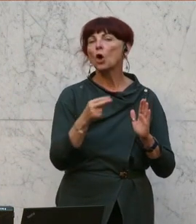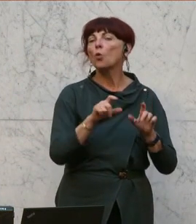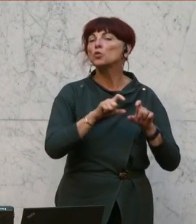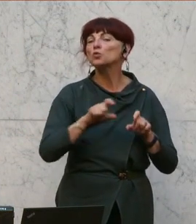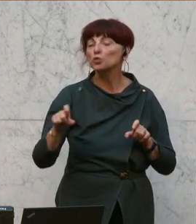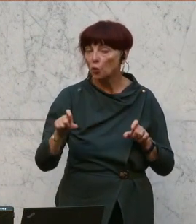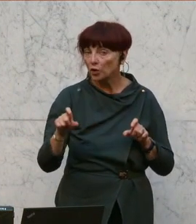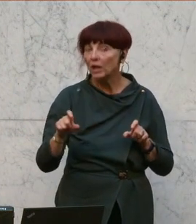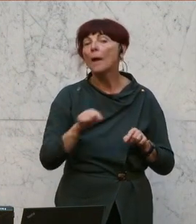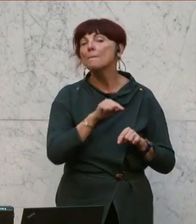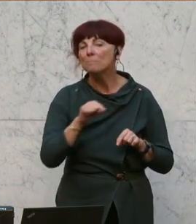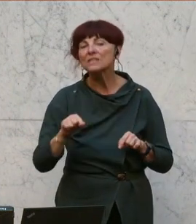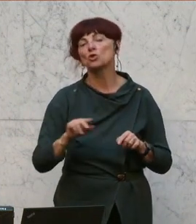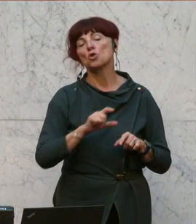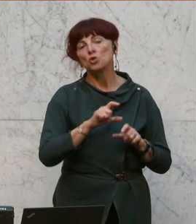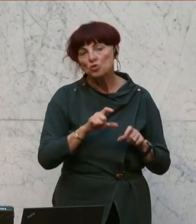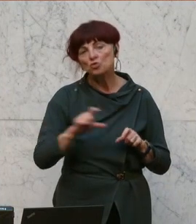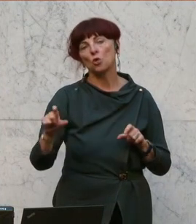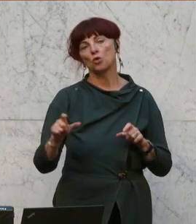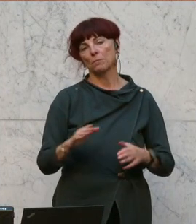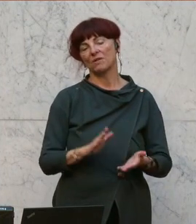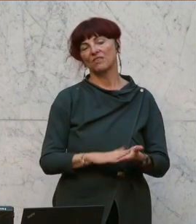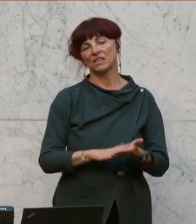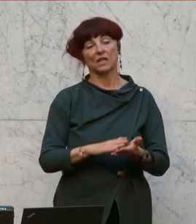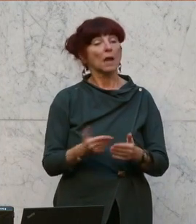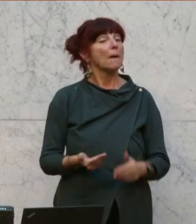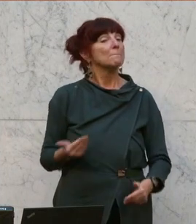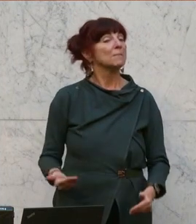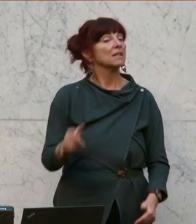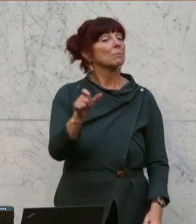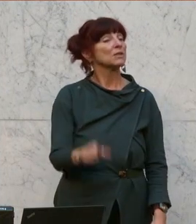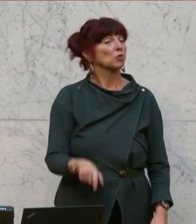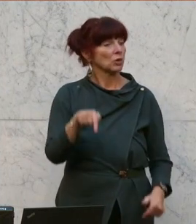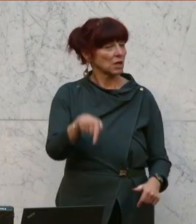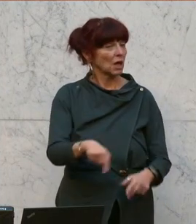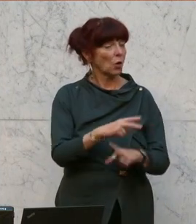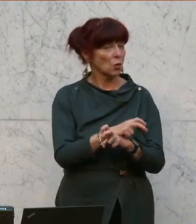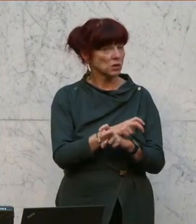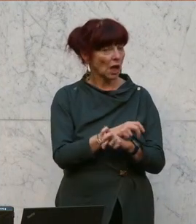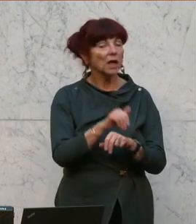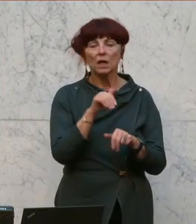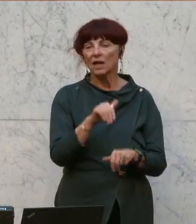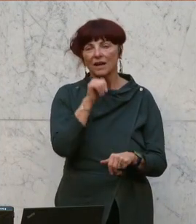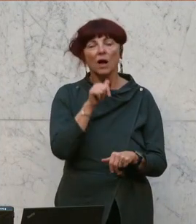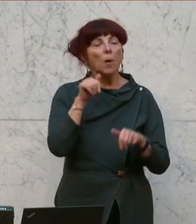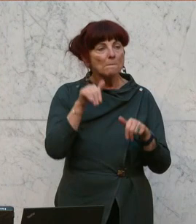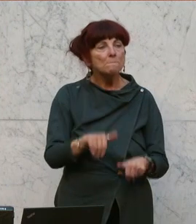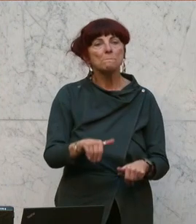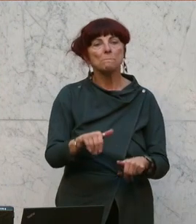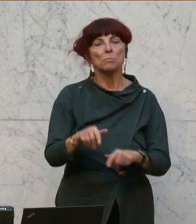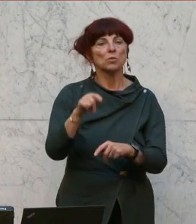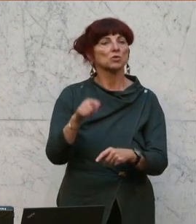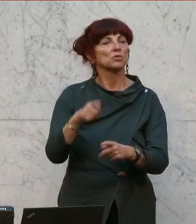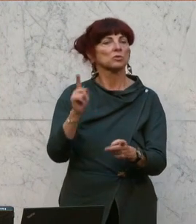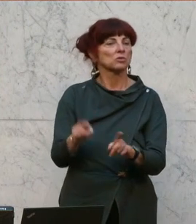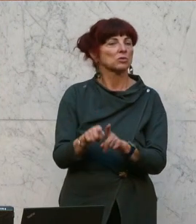Schuld bewiesen ist. Für die Mieter in Österreich gilt das nicht. muss der Mieter bestellt, bezahlt die Provision, bis